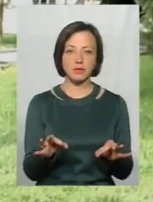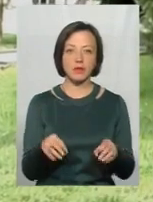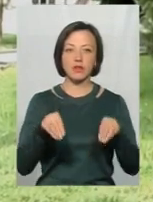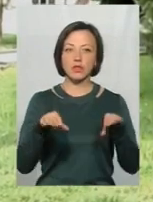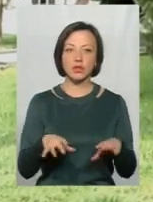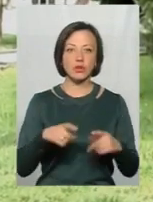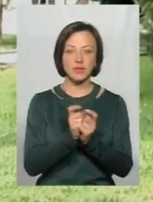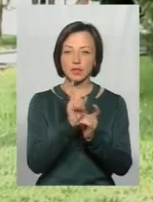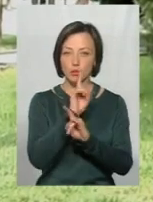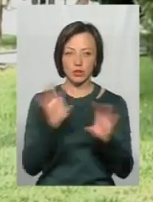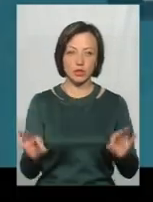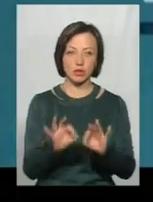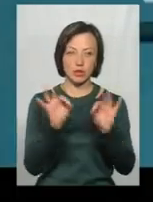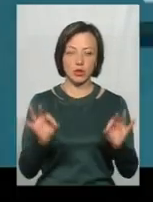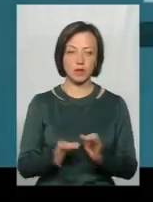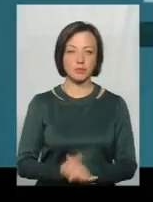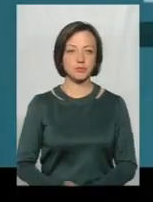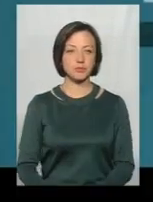вирішення конфлікту не буде ніколи.